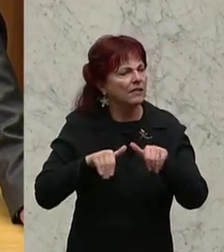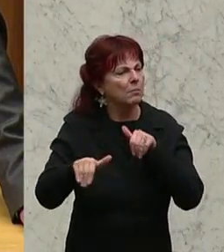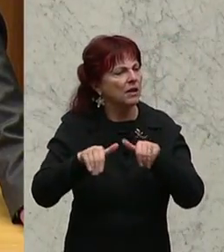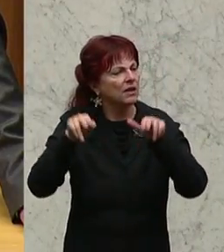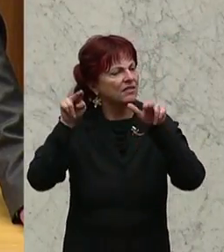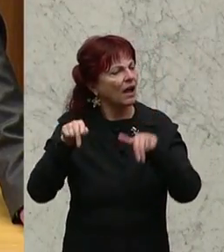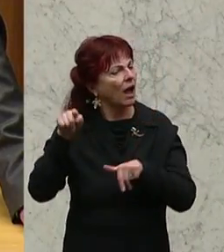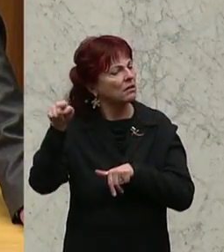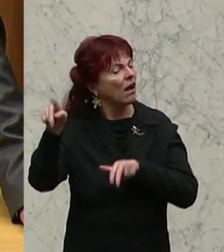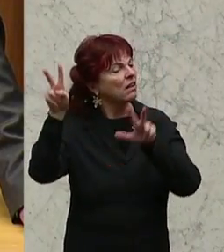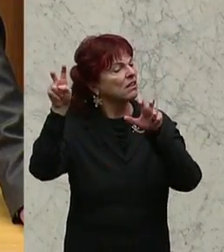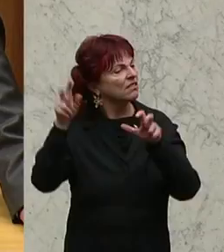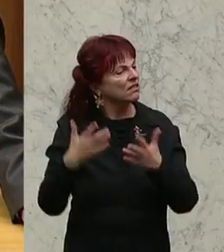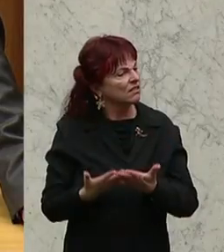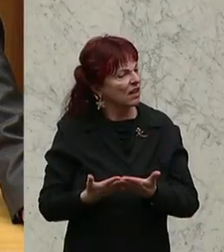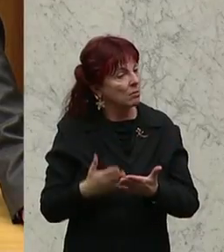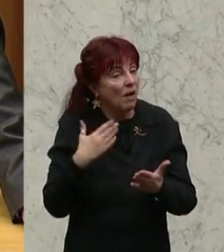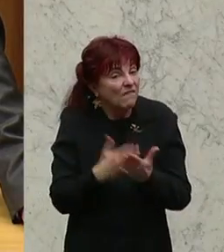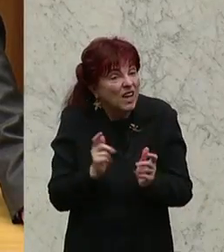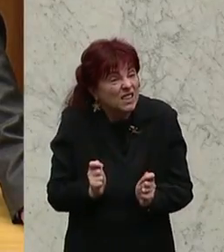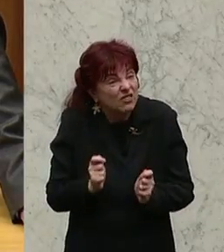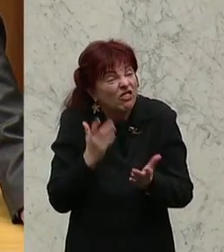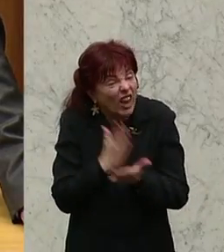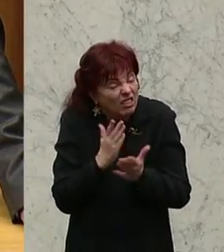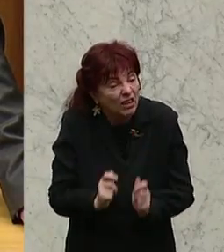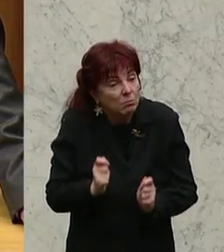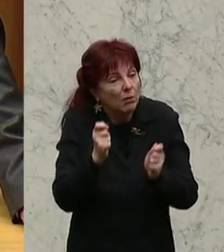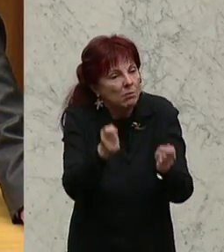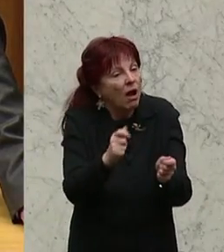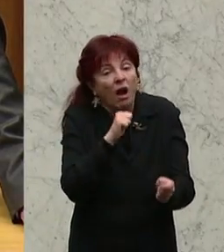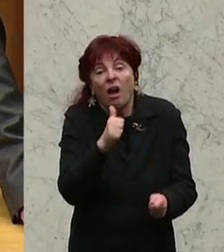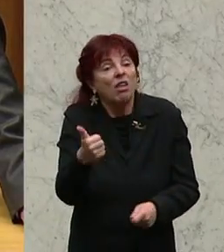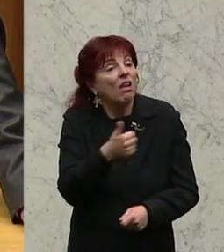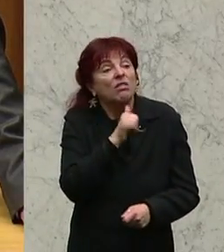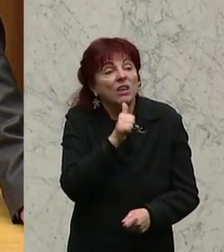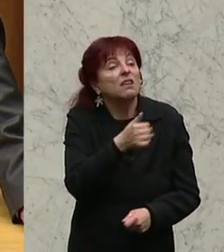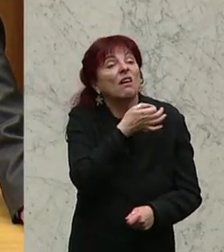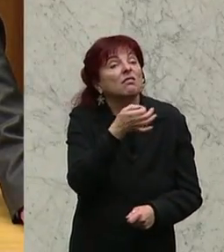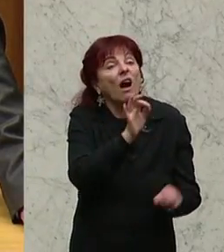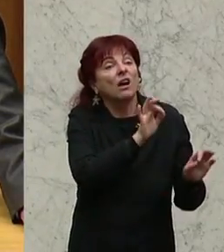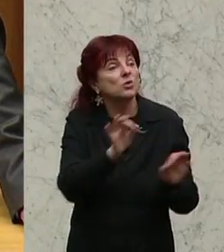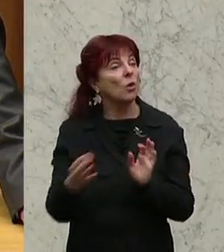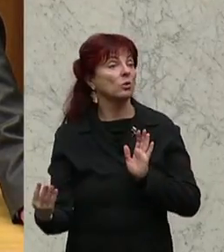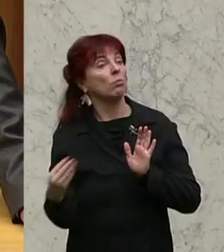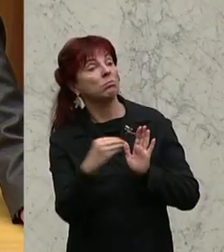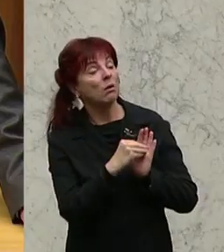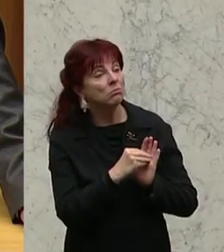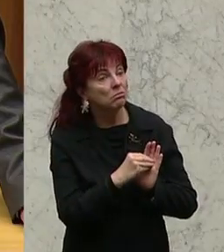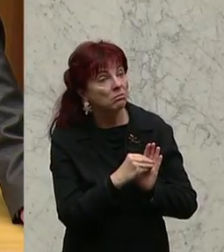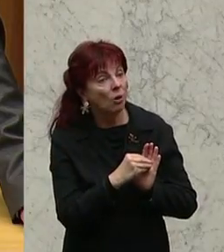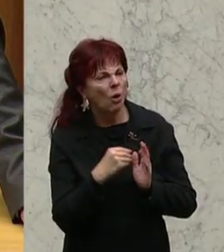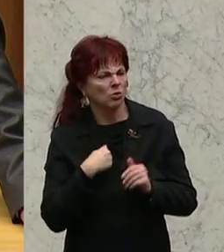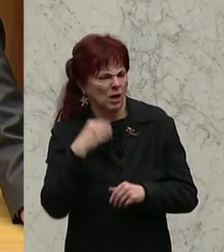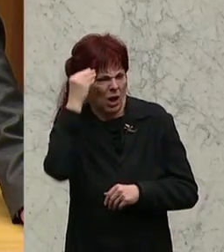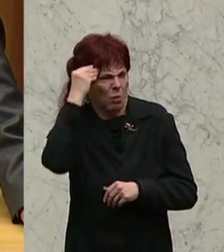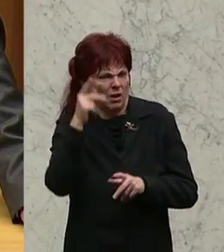diese Materie, die zur Einreichung fertig war, schlicht und einfach nicht auf die Tagesordnung gekommen ist und ich denke, dass man das einfach